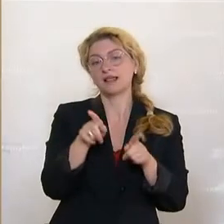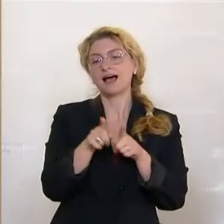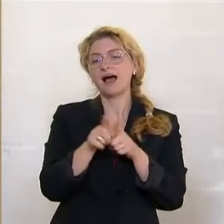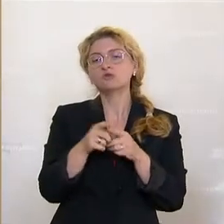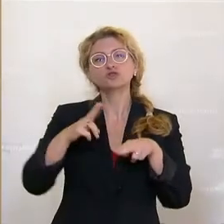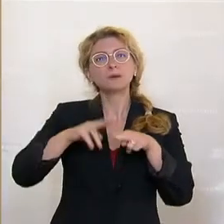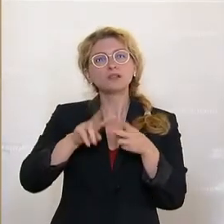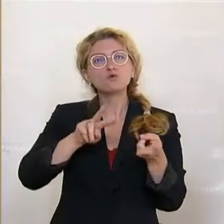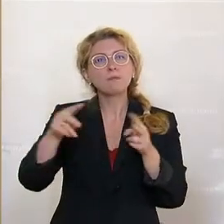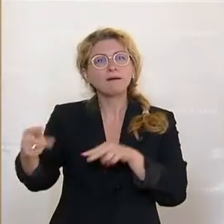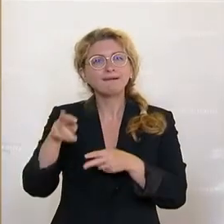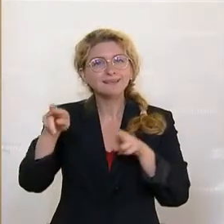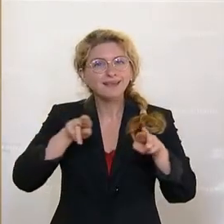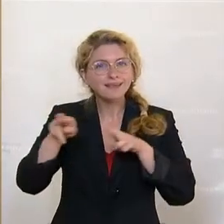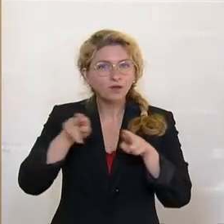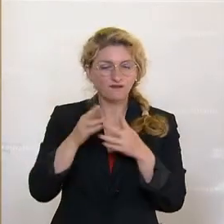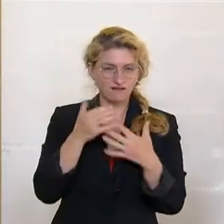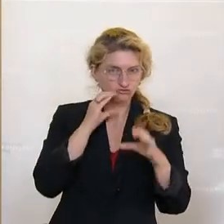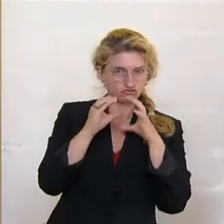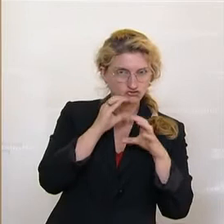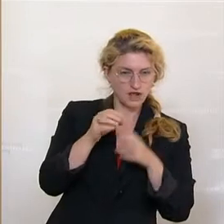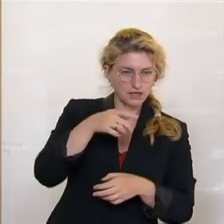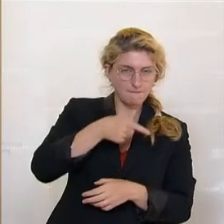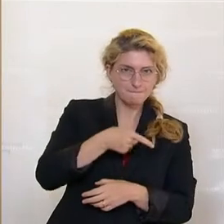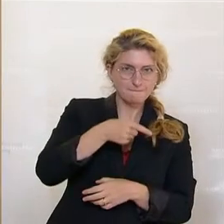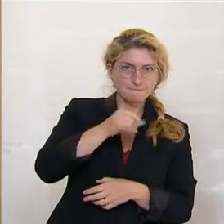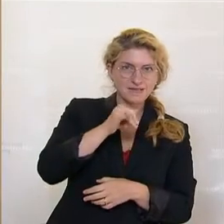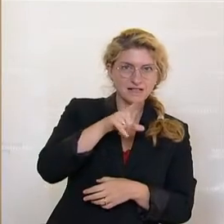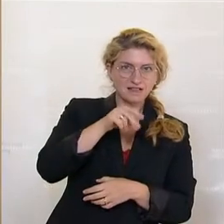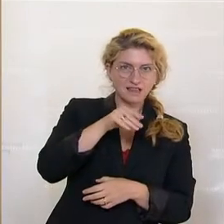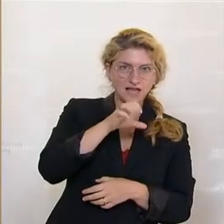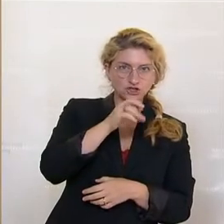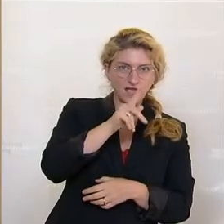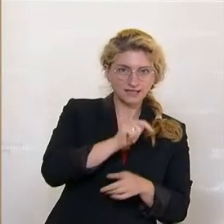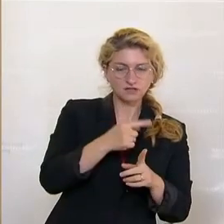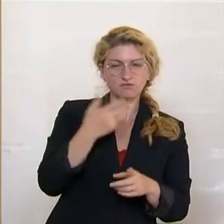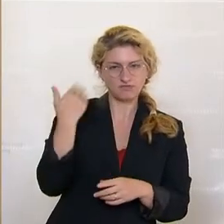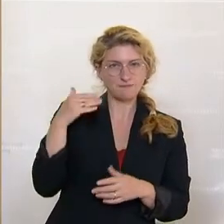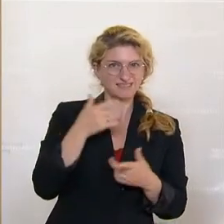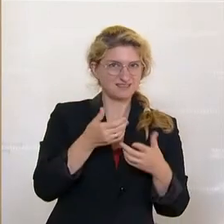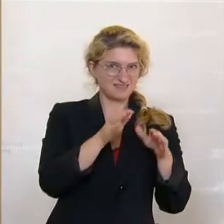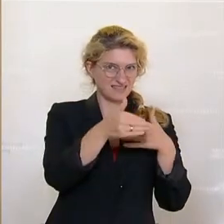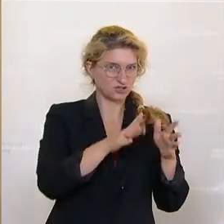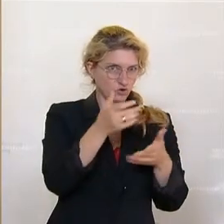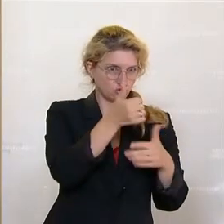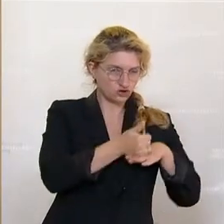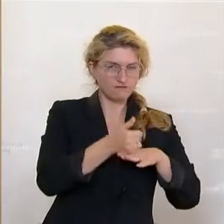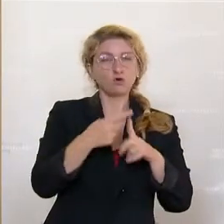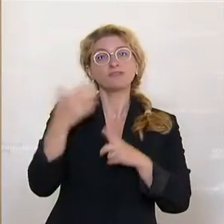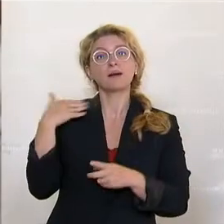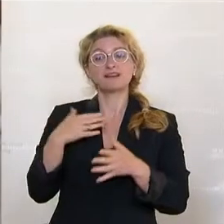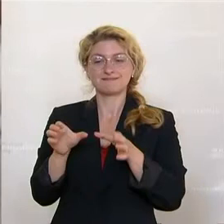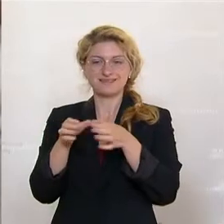dem Chat zwischen Pilnercheck, dem ehemaligen mächtigen Sektionschef, und der damaligen Kabinettschefin in der Übergangsregierung,